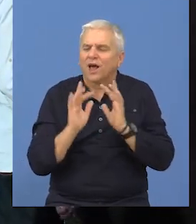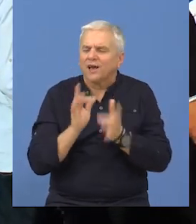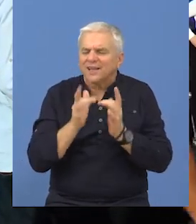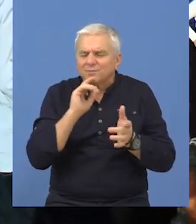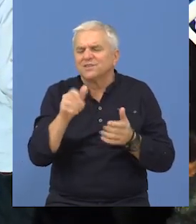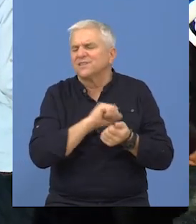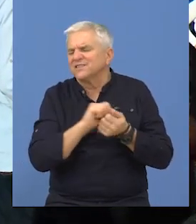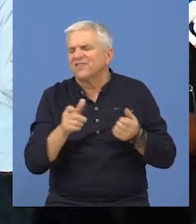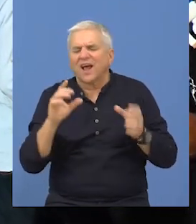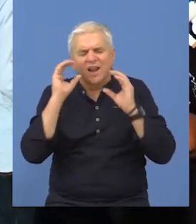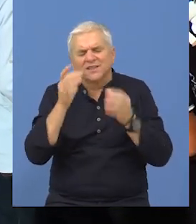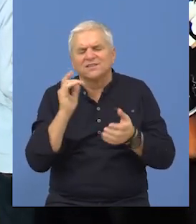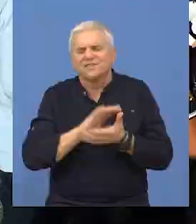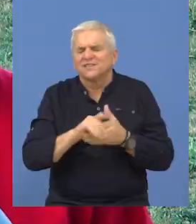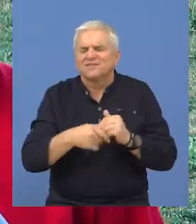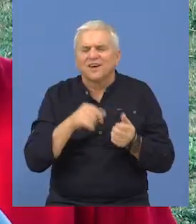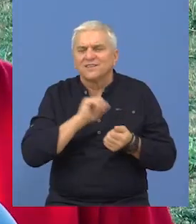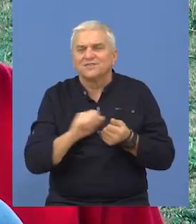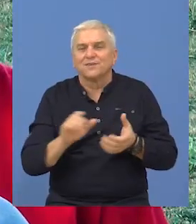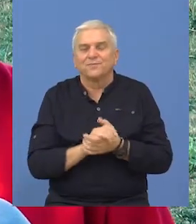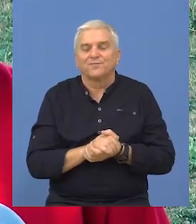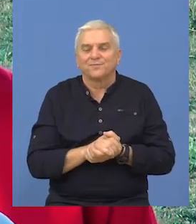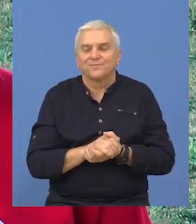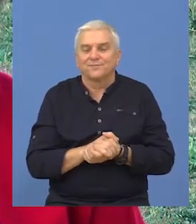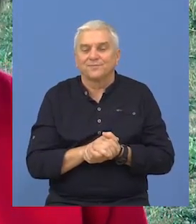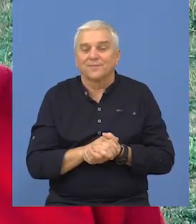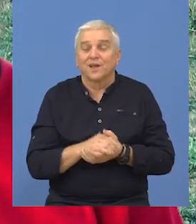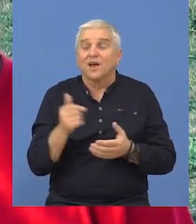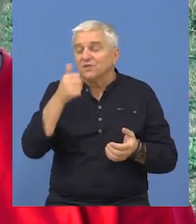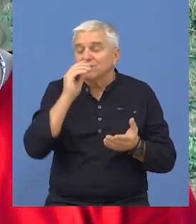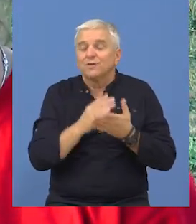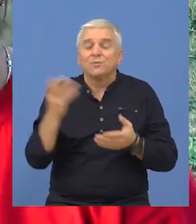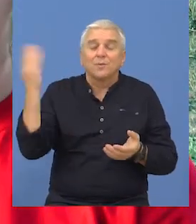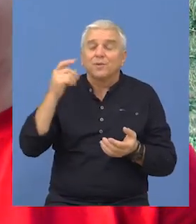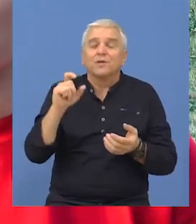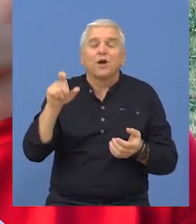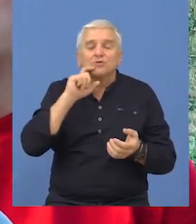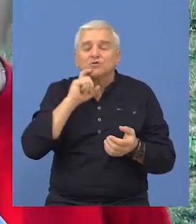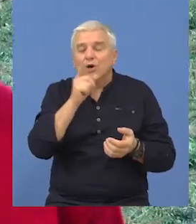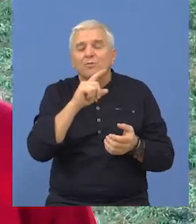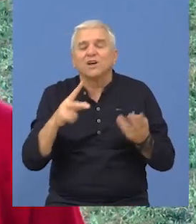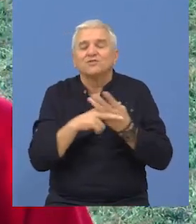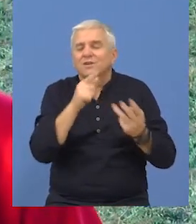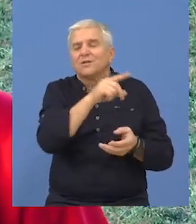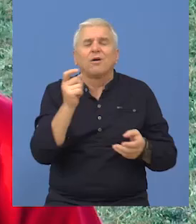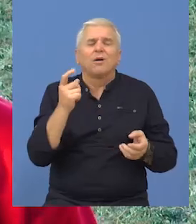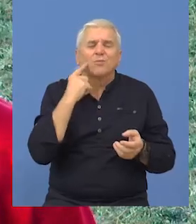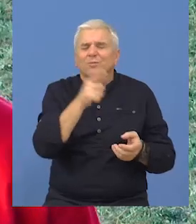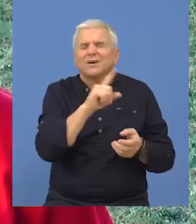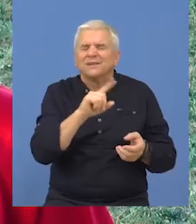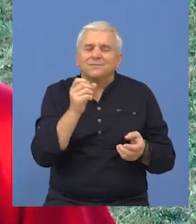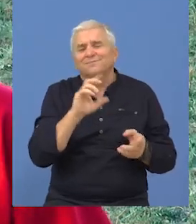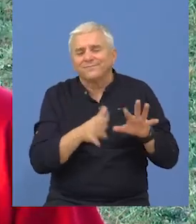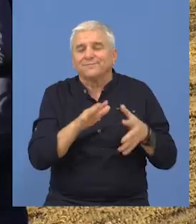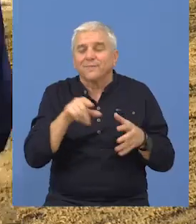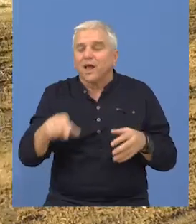fair, korektna, sve pohvala. Ova staza mi se baš sviđa. U odnosu na somboru i šašnicima koje sam probala, ova mi je